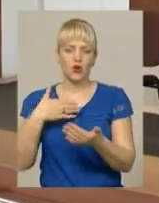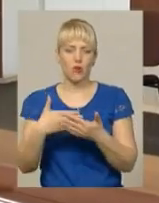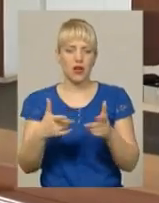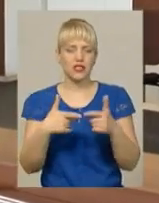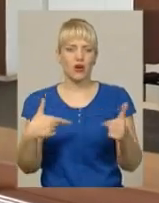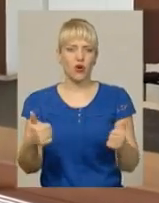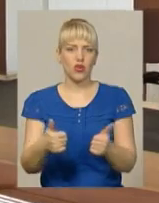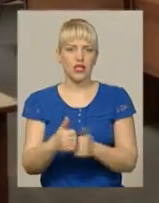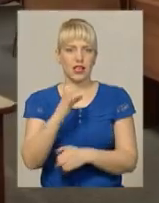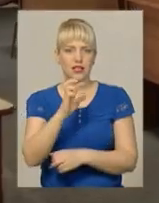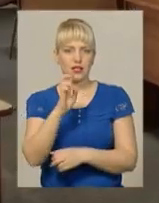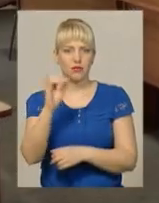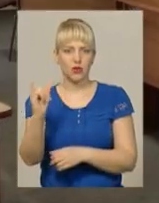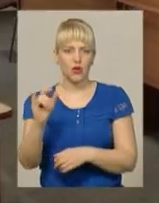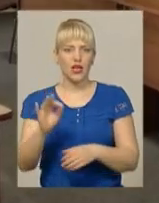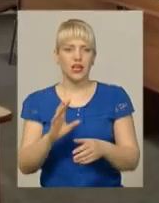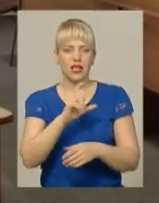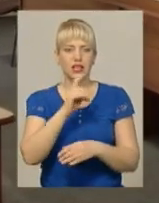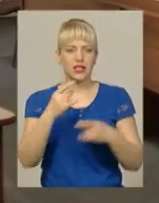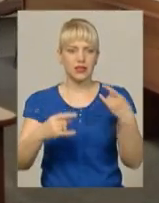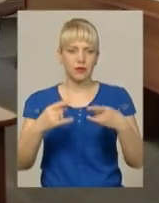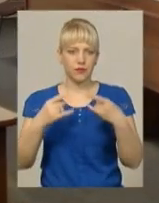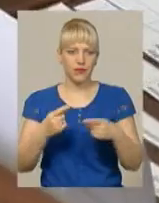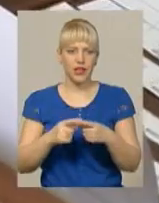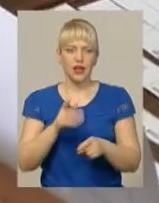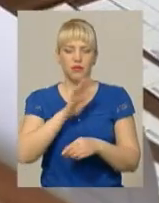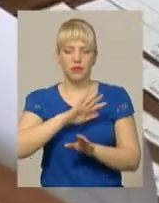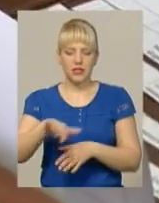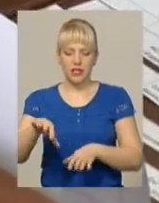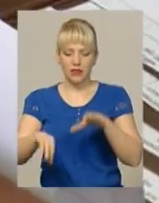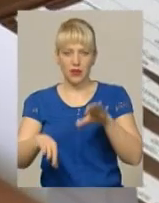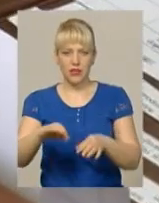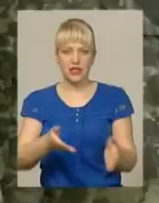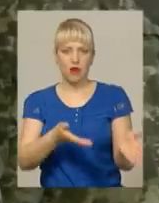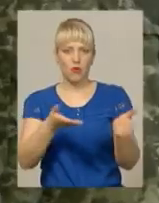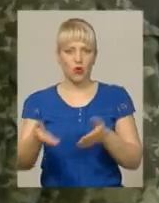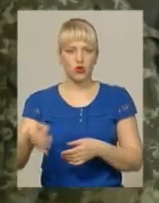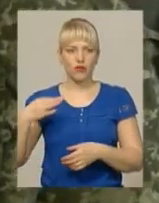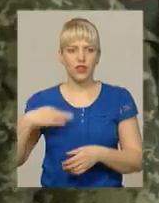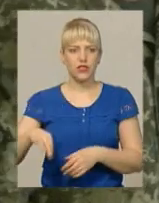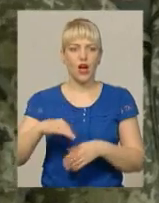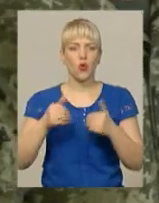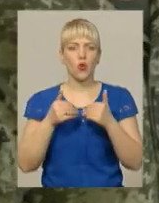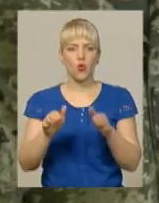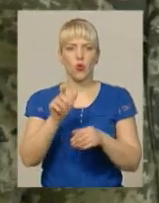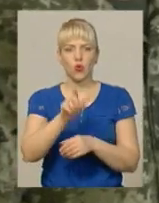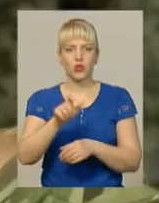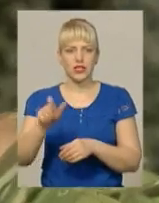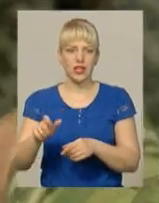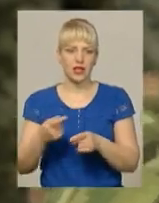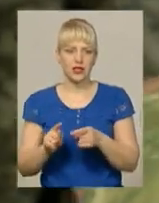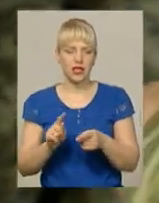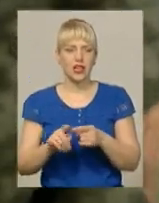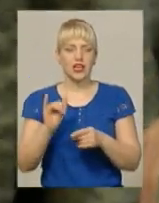безпеки України та засоби масової інформації. Після офіцерів на жеребкування запрошувалися курсанти, і всі випускники академії після 27